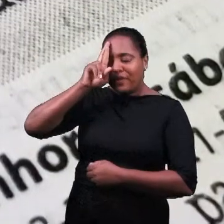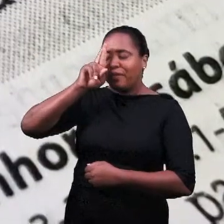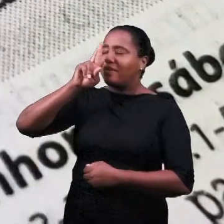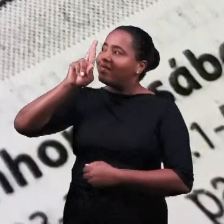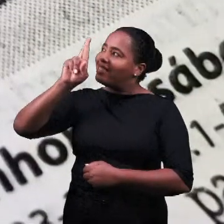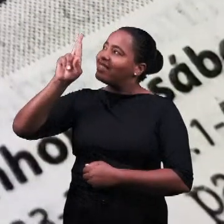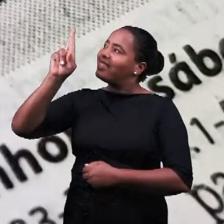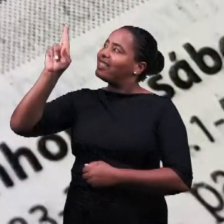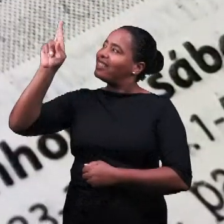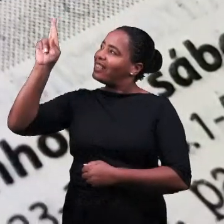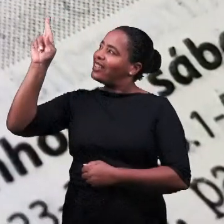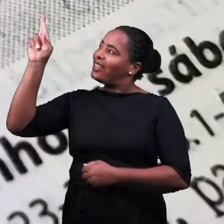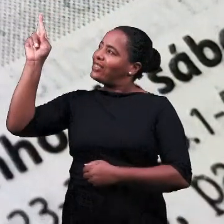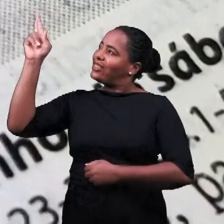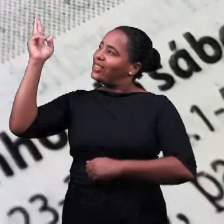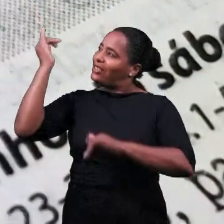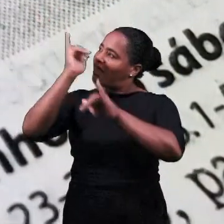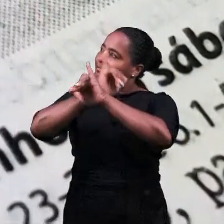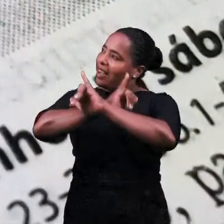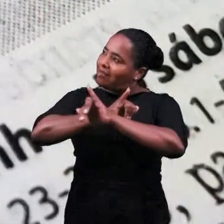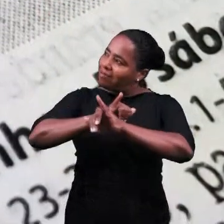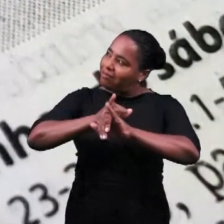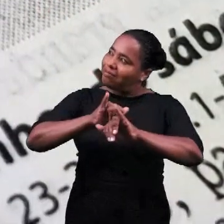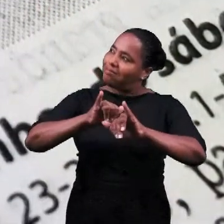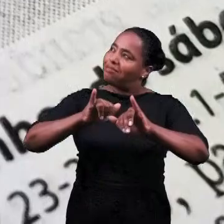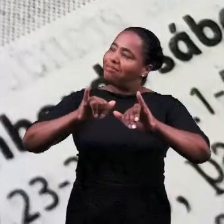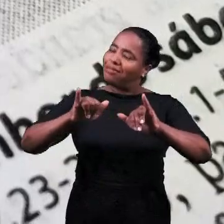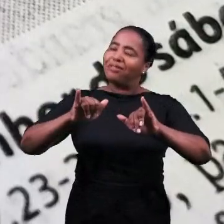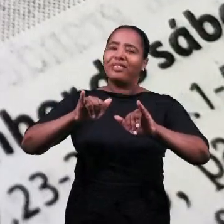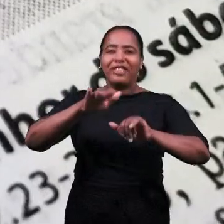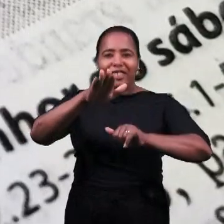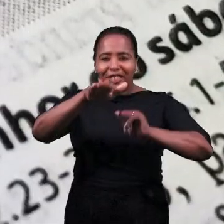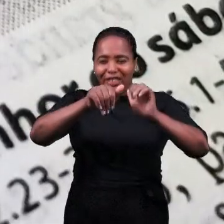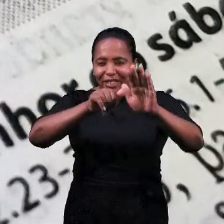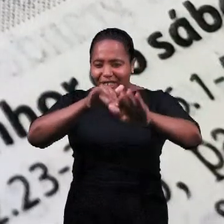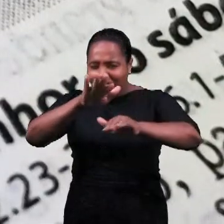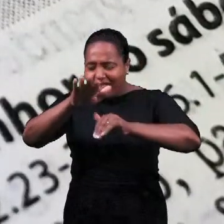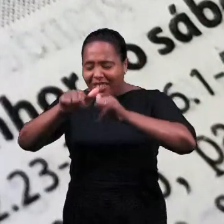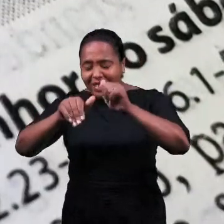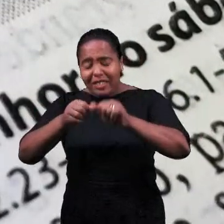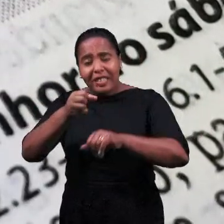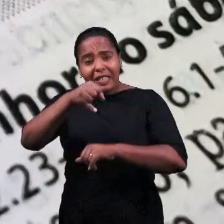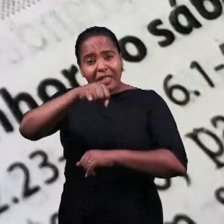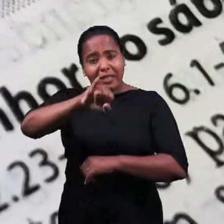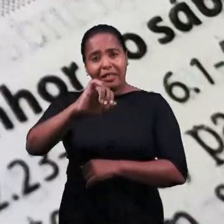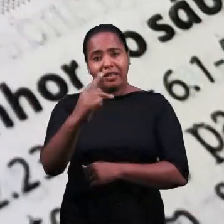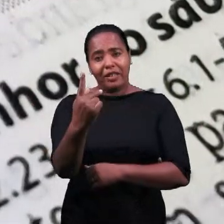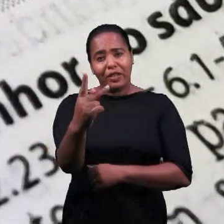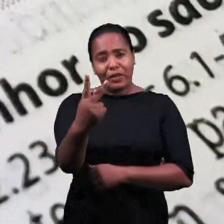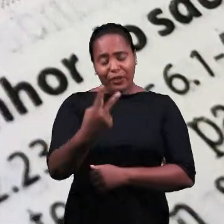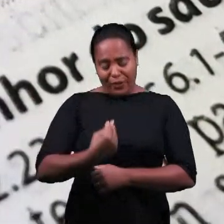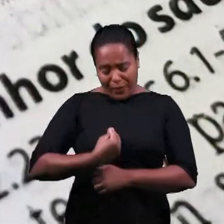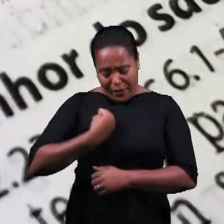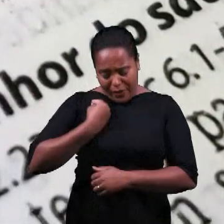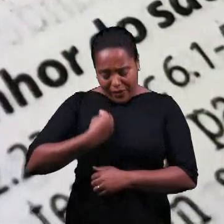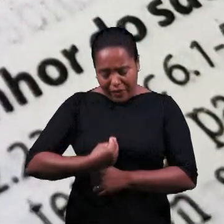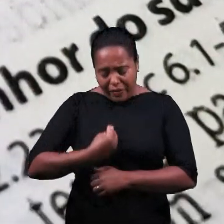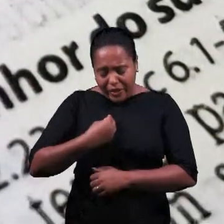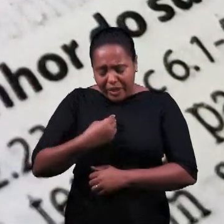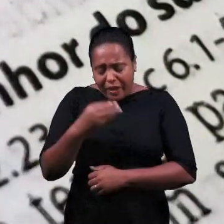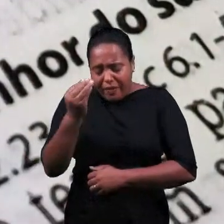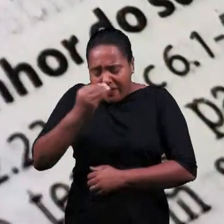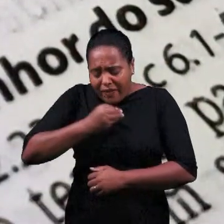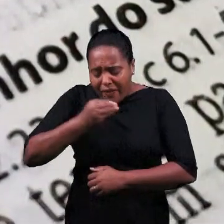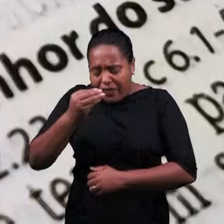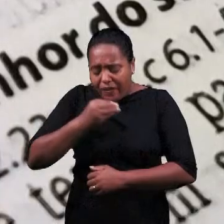приди уже приди ты утомлен то приди